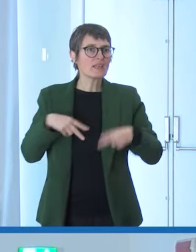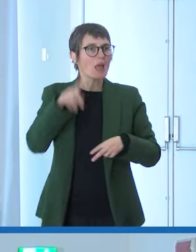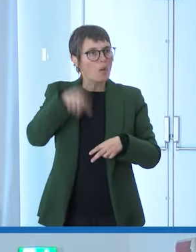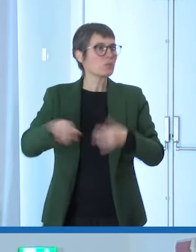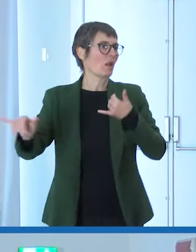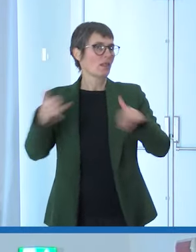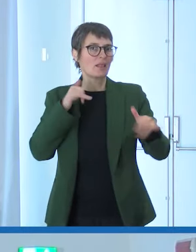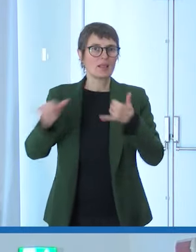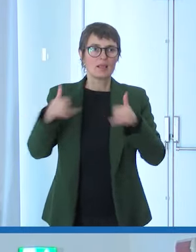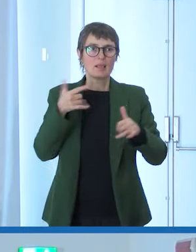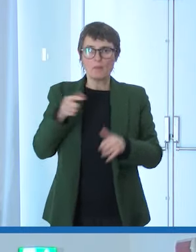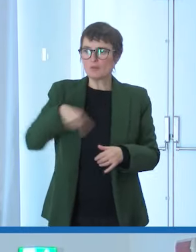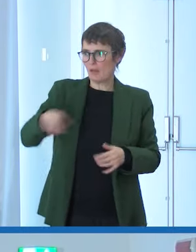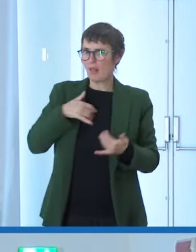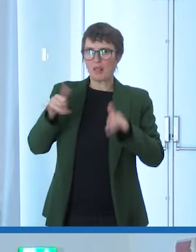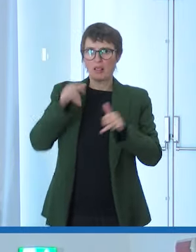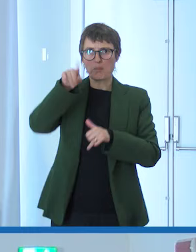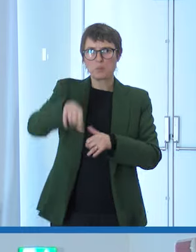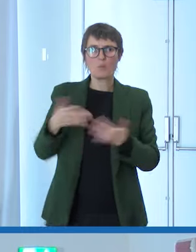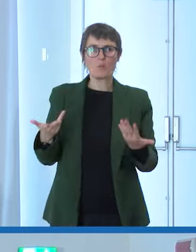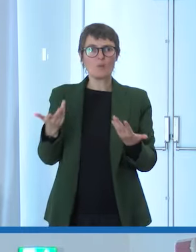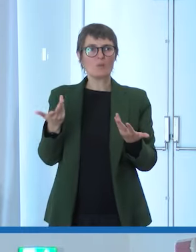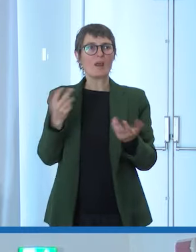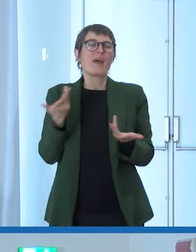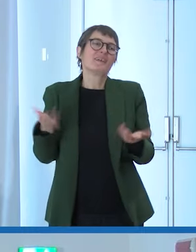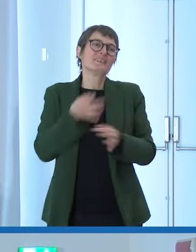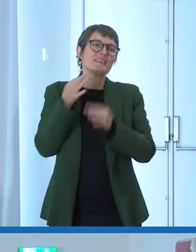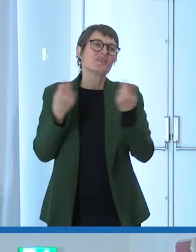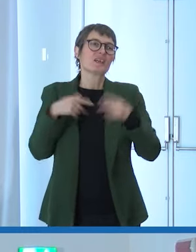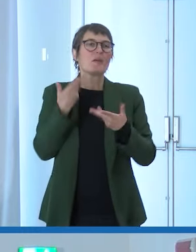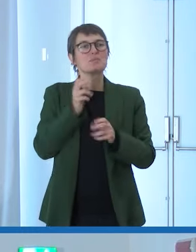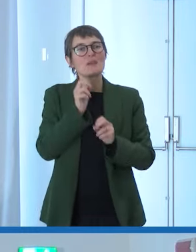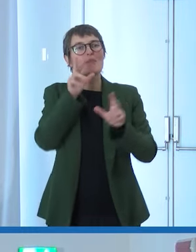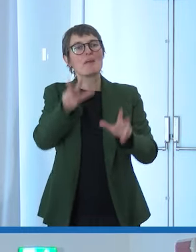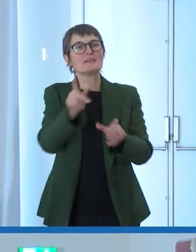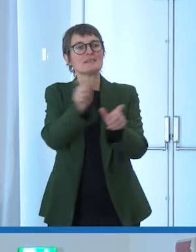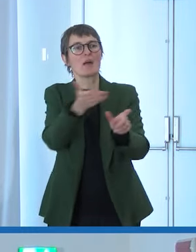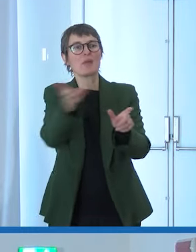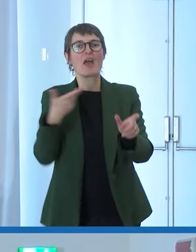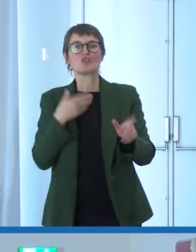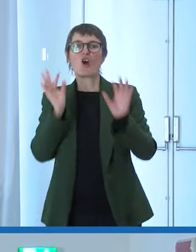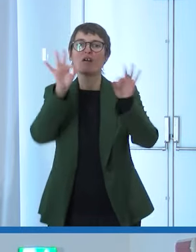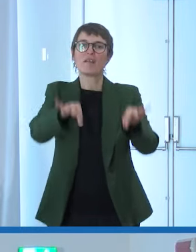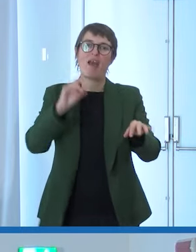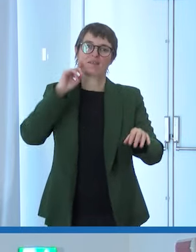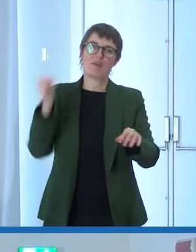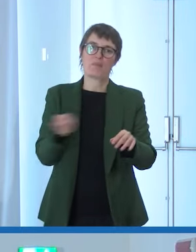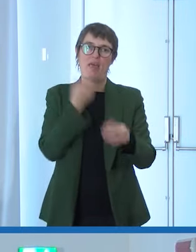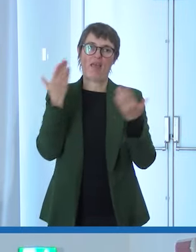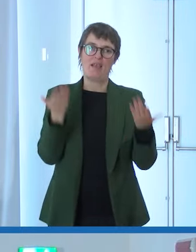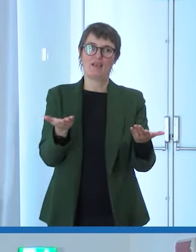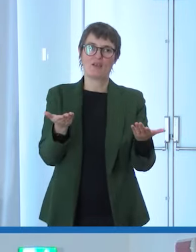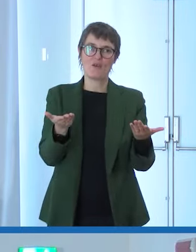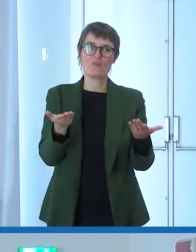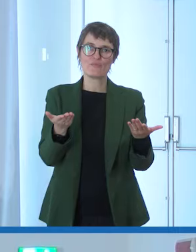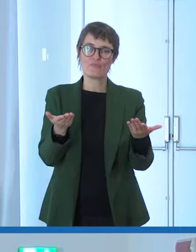tantissimo in modo tale che il messaggio alle persone arrivi molto più diciamo tranquillamente